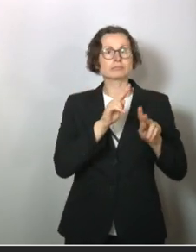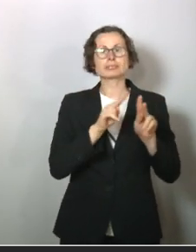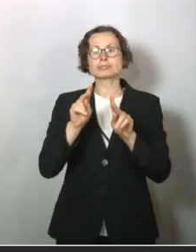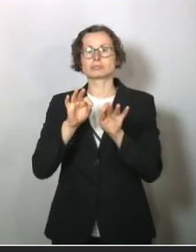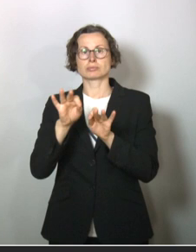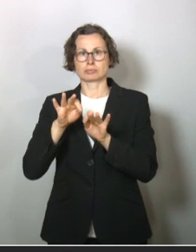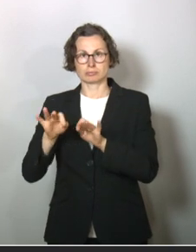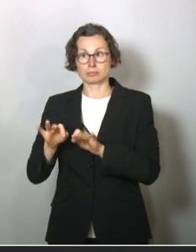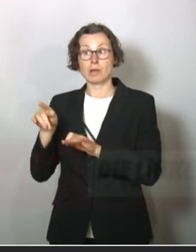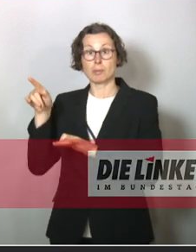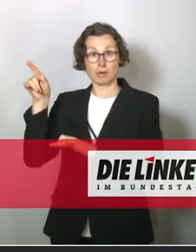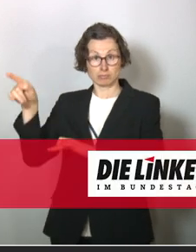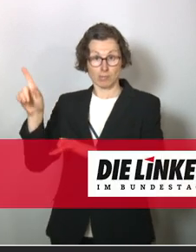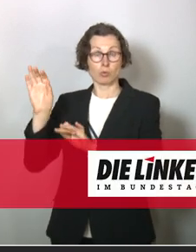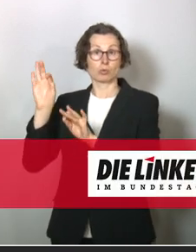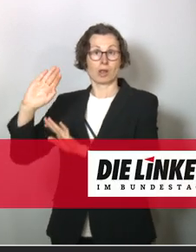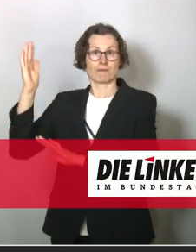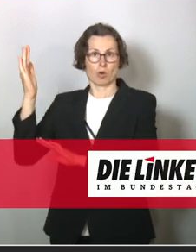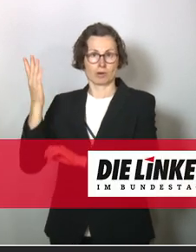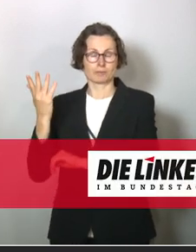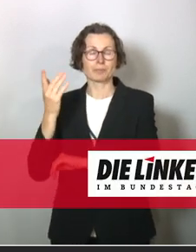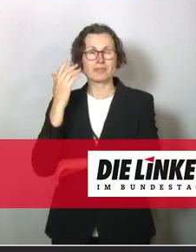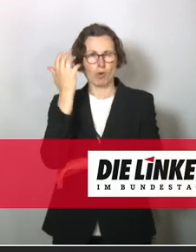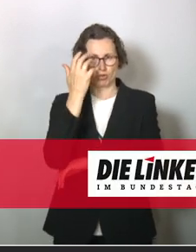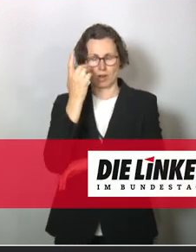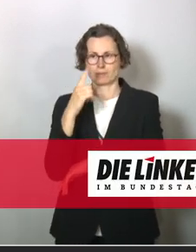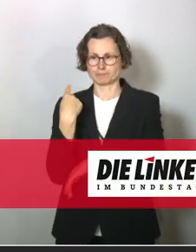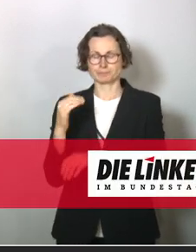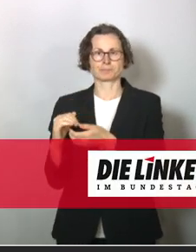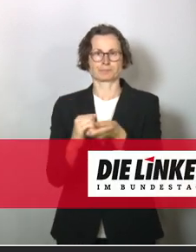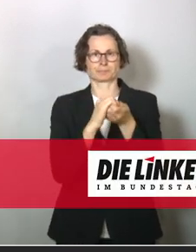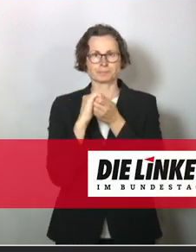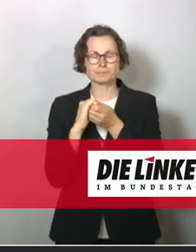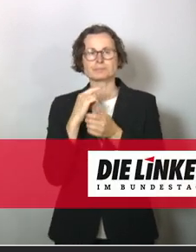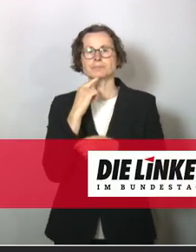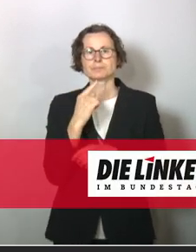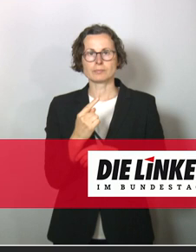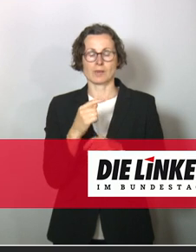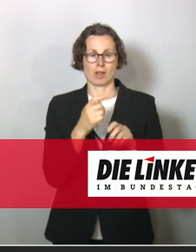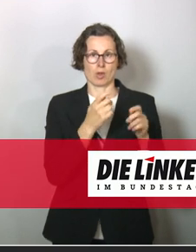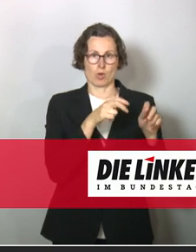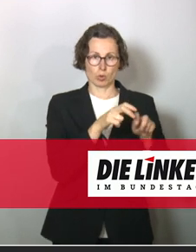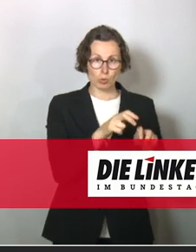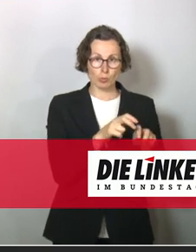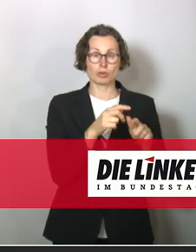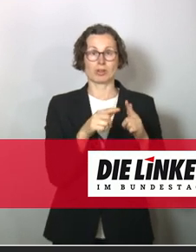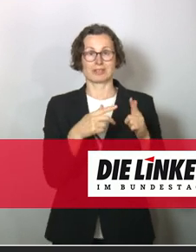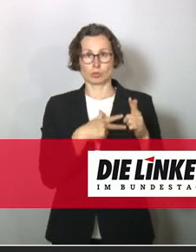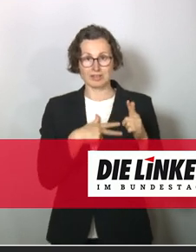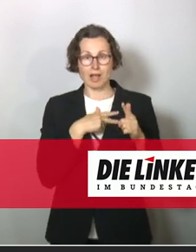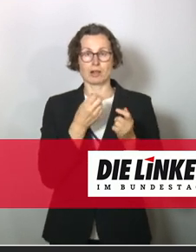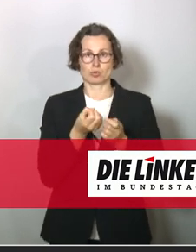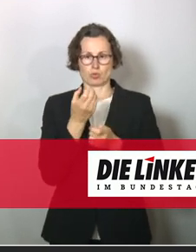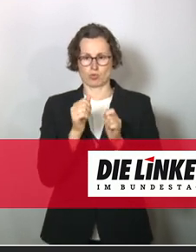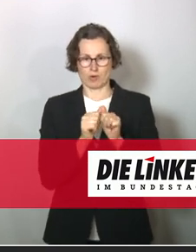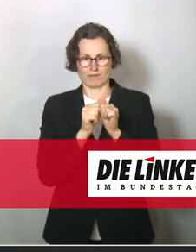Ziemlich erfolgreich. Wenn wir uns einig sind, dass die ökonomischen und sozialen und kulturellen Folgen dieser Form